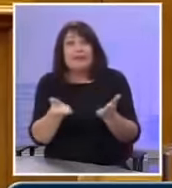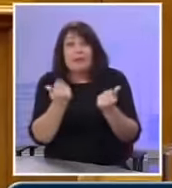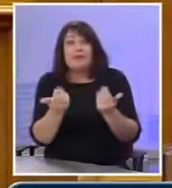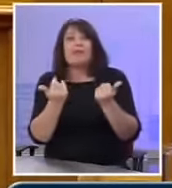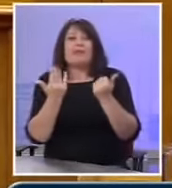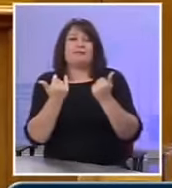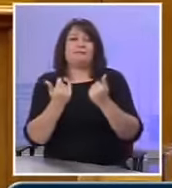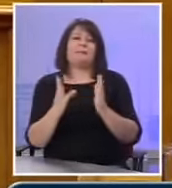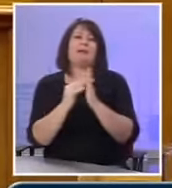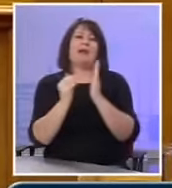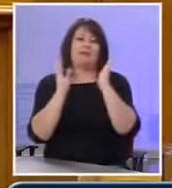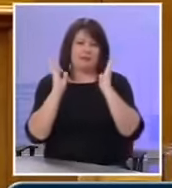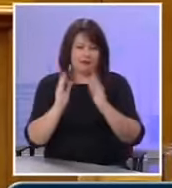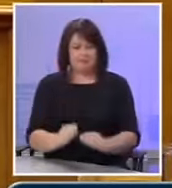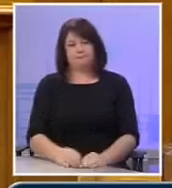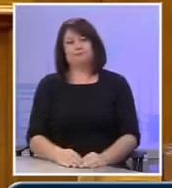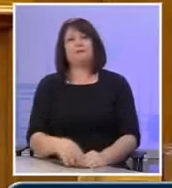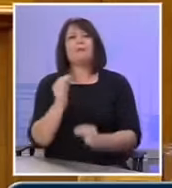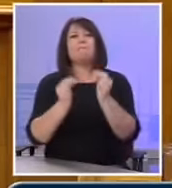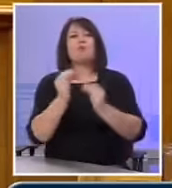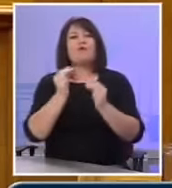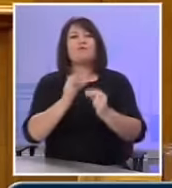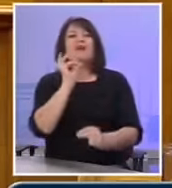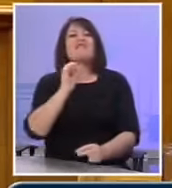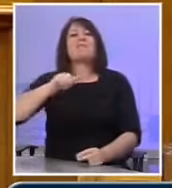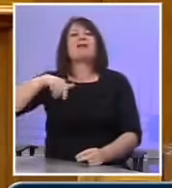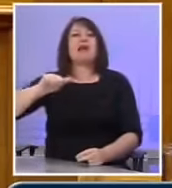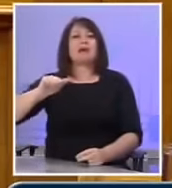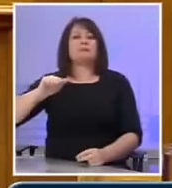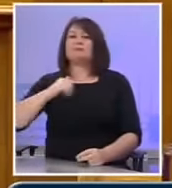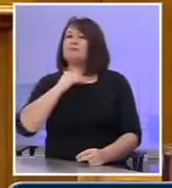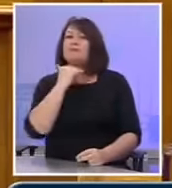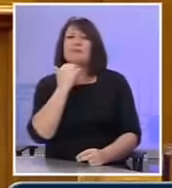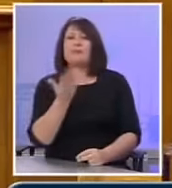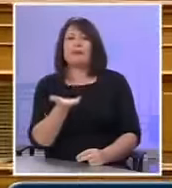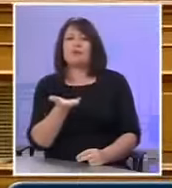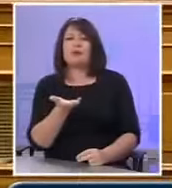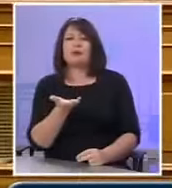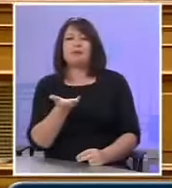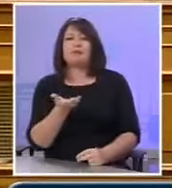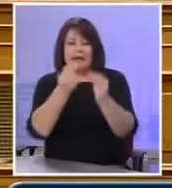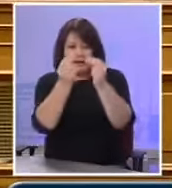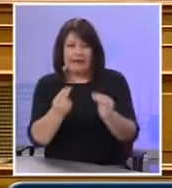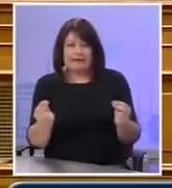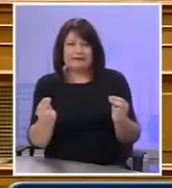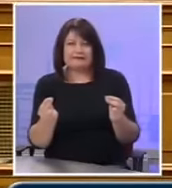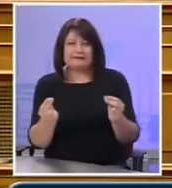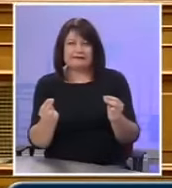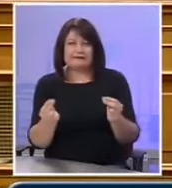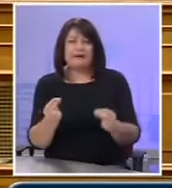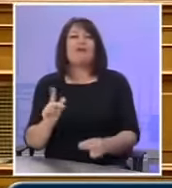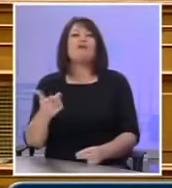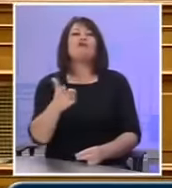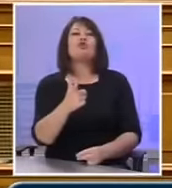πει για παράδειγμα ότι το πρόβλημα του ΦΠΑ δεν μπορεί να δώσει τη λύση για τους